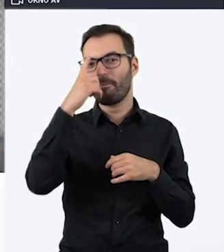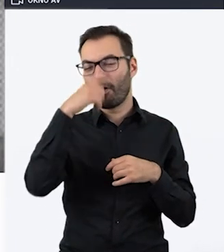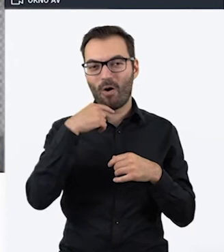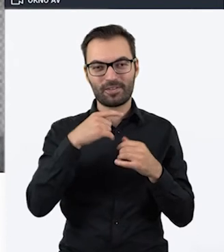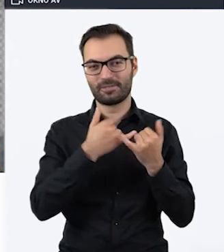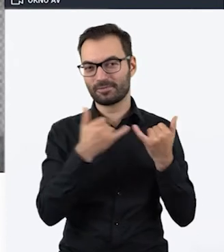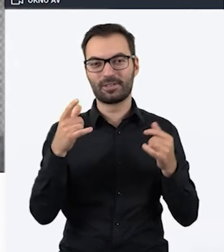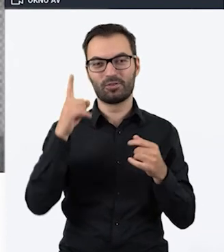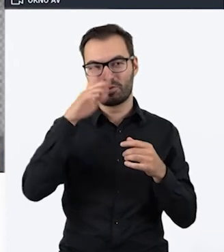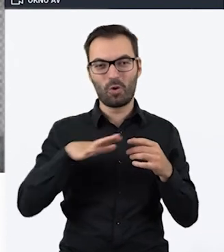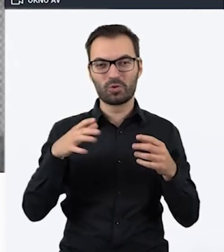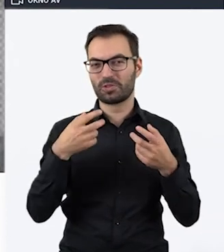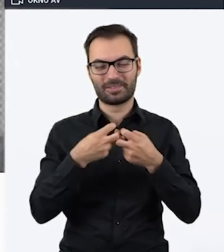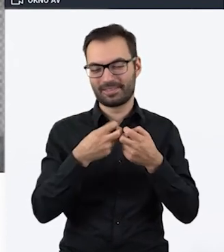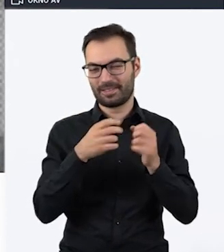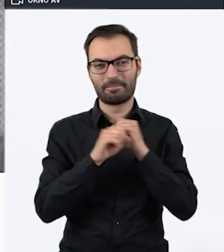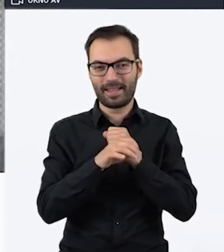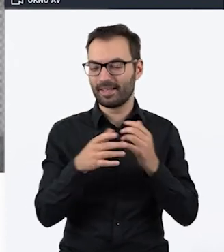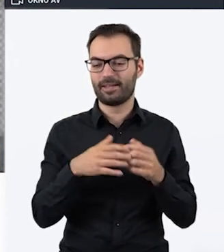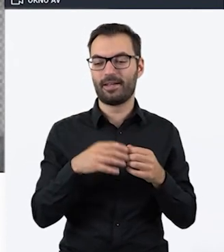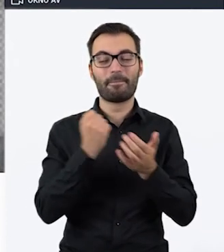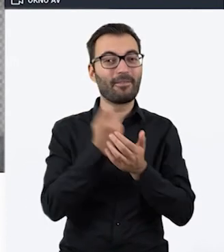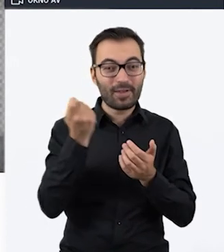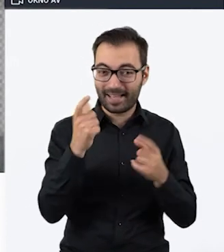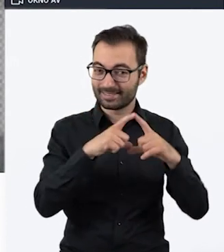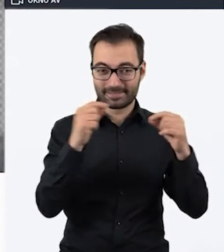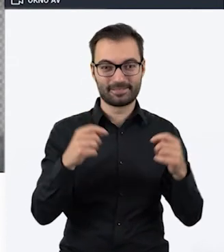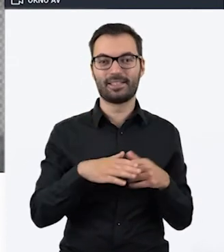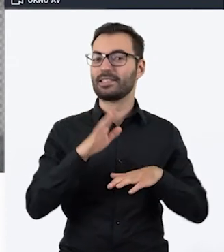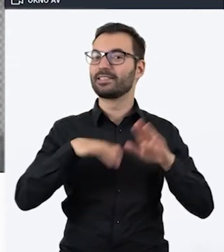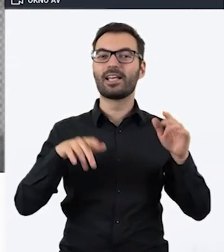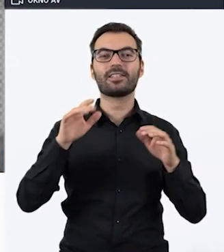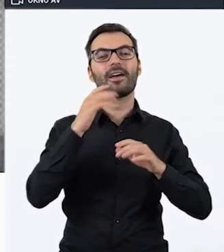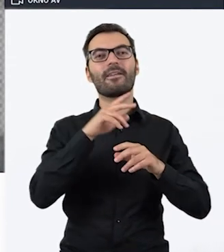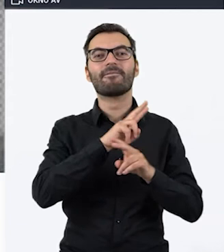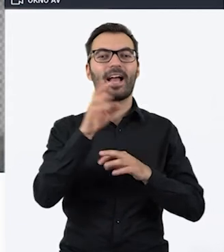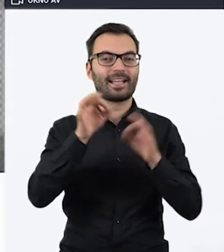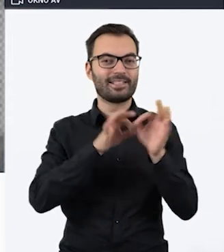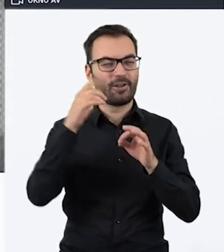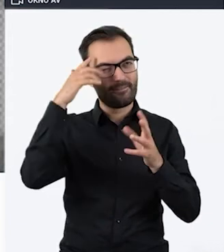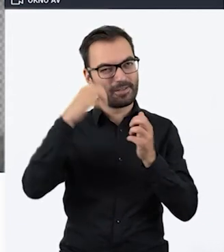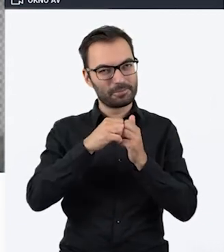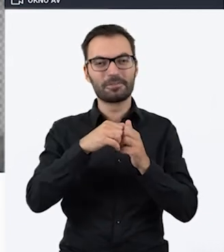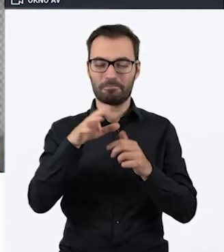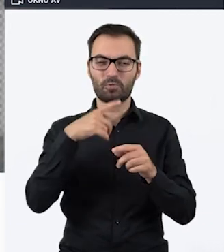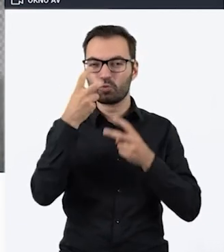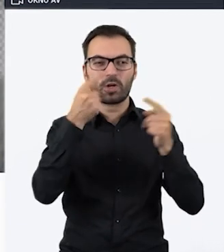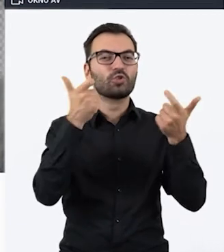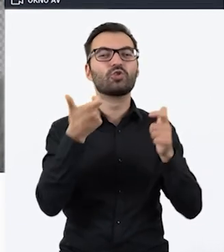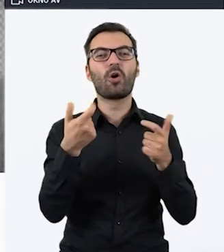społecznościowych, jakieś dokumenty, na przykład prawo jazdy. To w zależności jaką historyjkę wymyślimy, można coś sobie tutaj